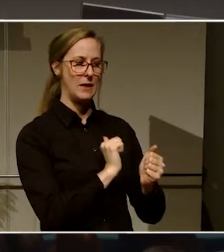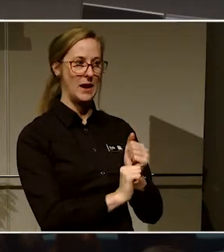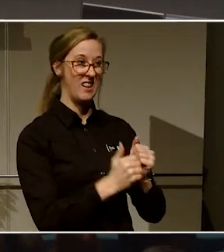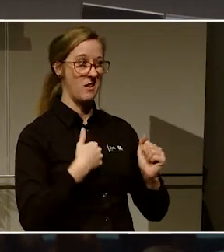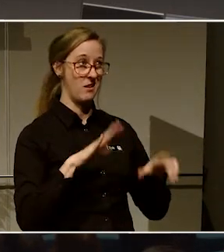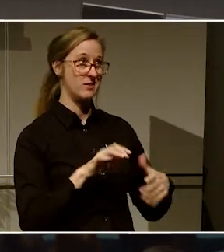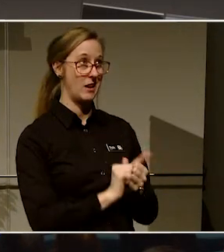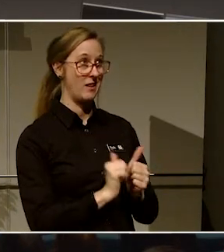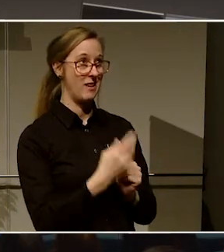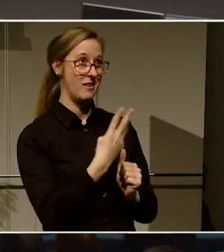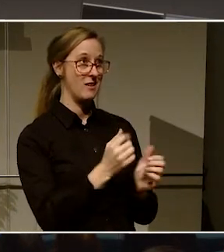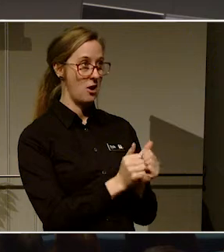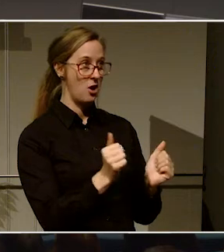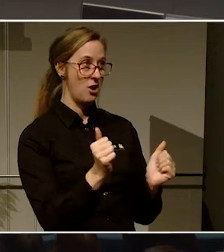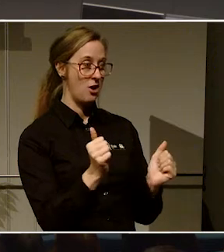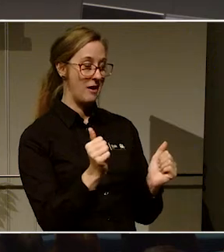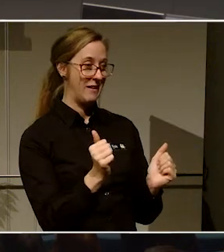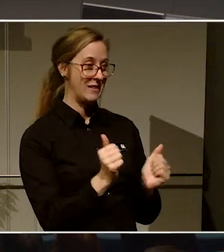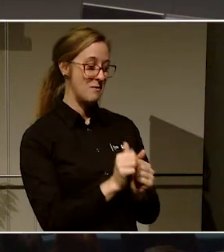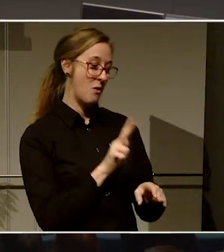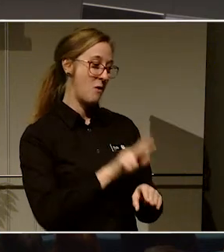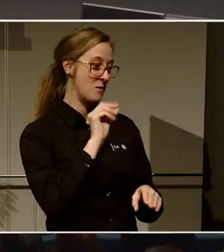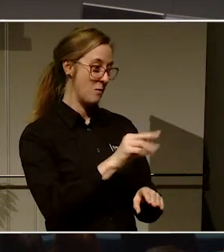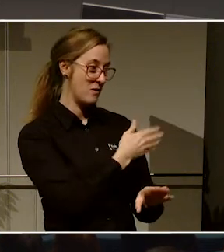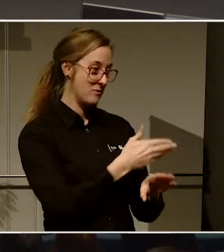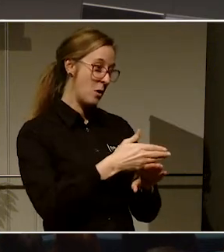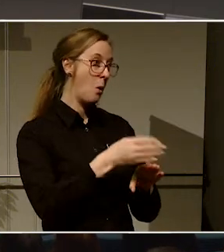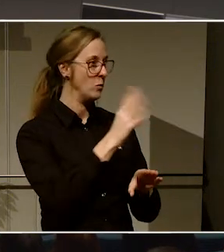saker på de här 18 åren och det gör man ju bara när man blir riktigt arg